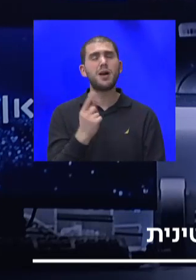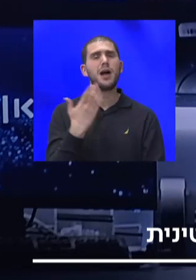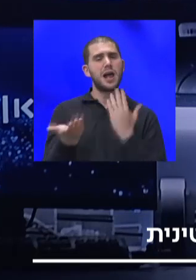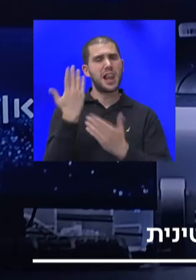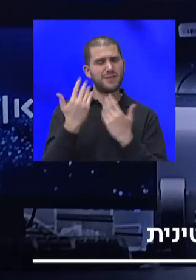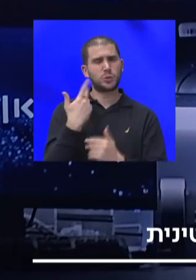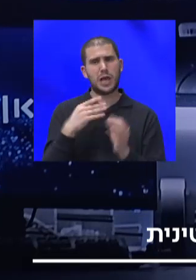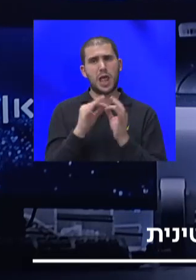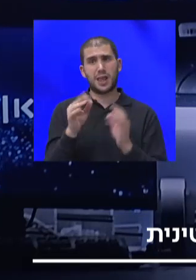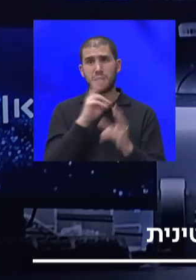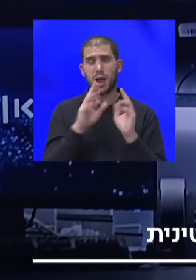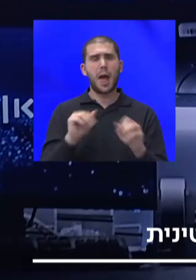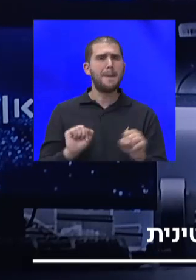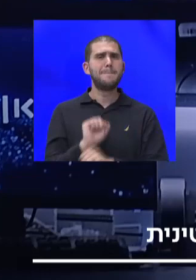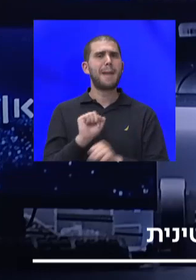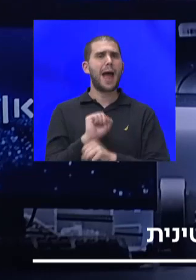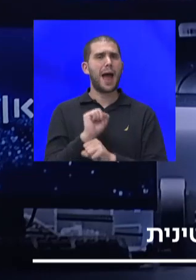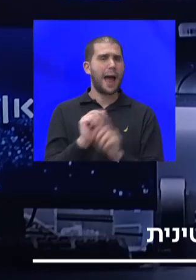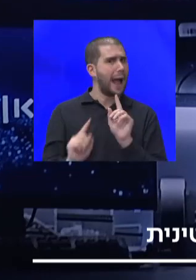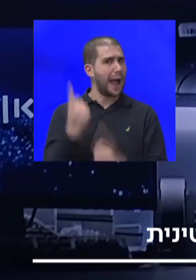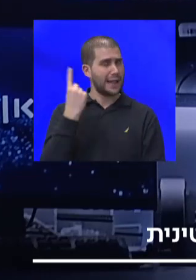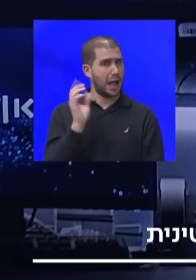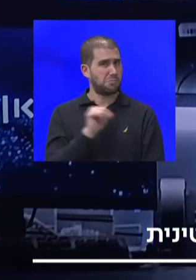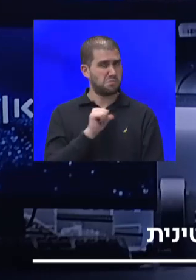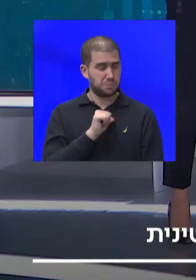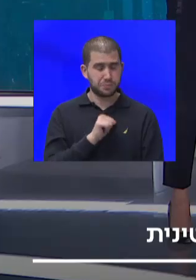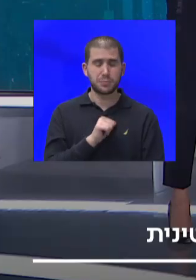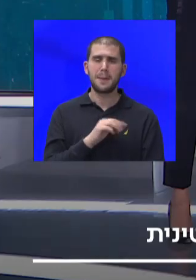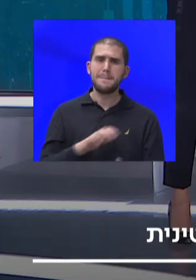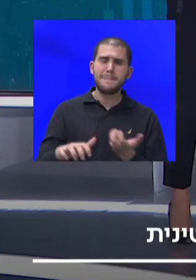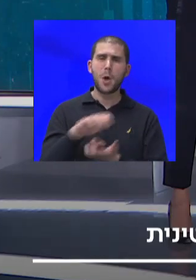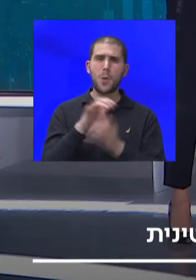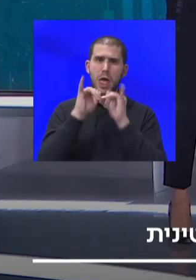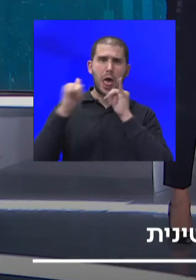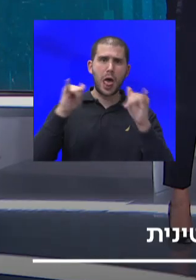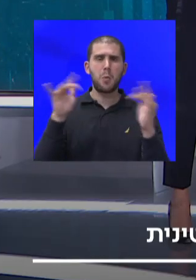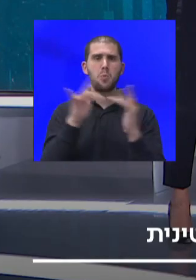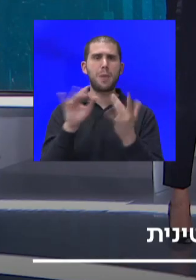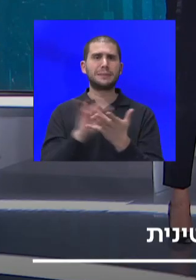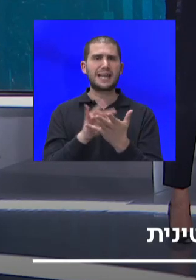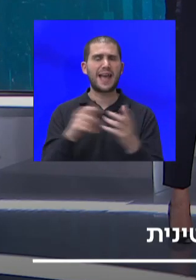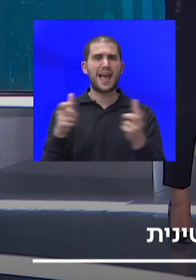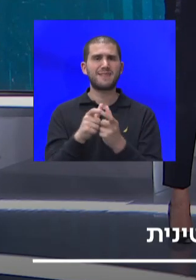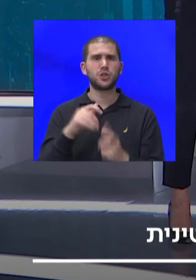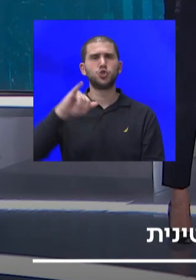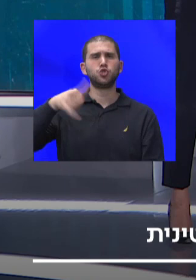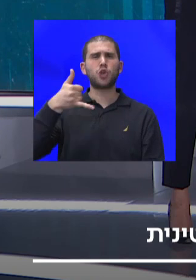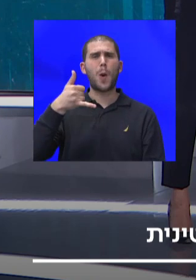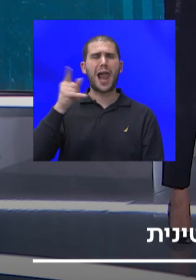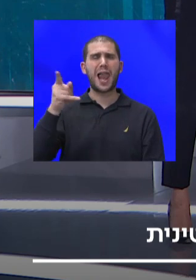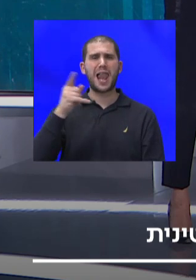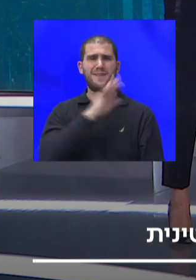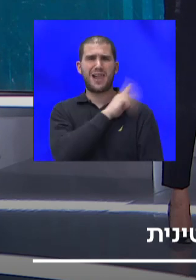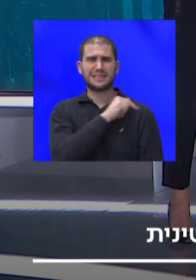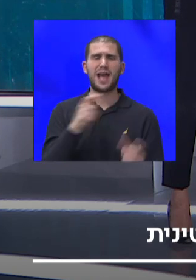המחאה החריגה הזו. מאומות, שעקות מול משרדים של חברת ג'וואל הפלסטינית, חברת הסלולר הוותיקה, הכי